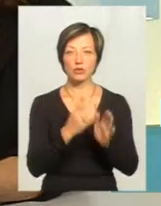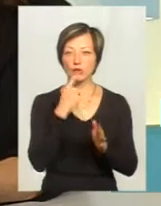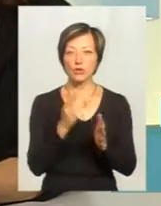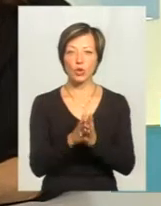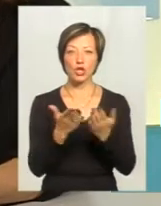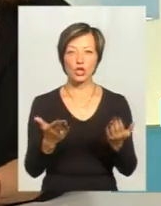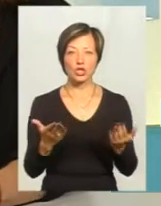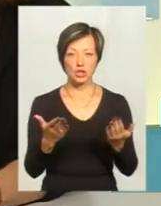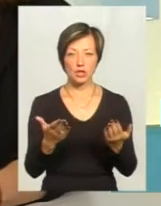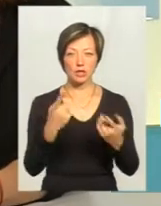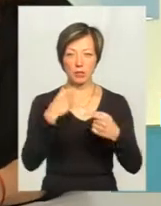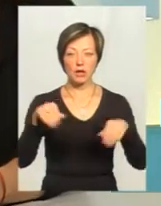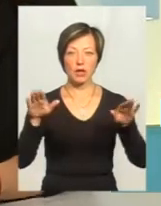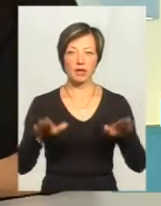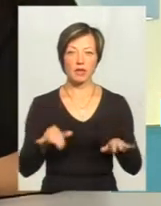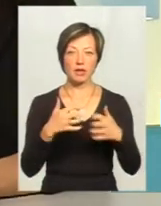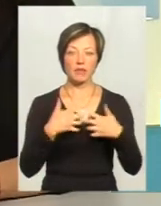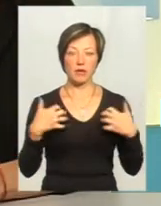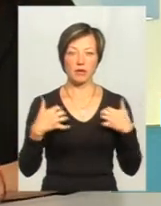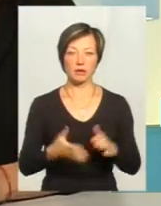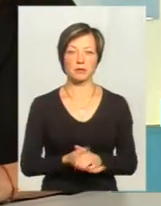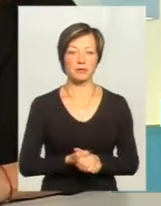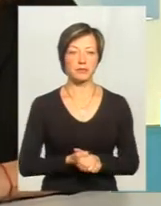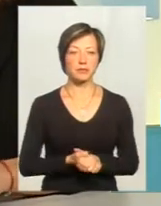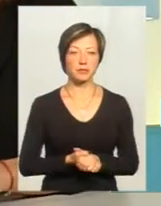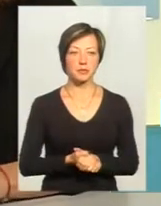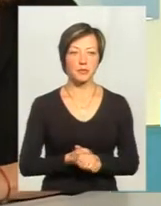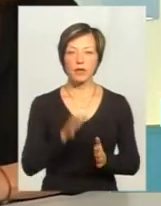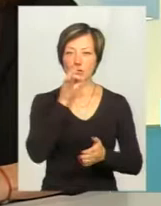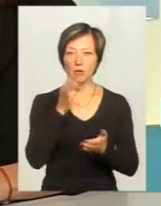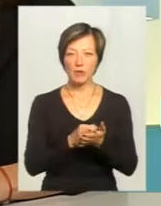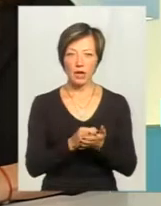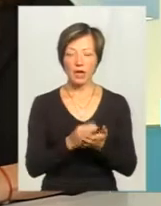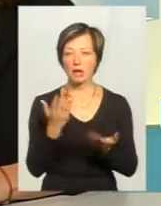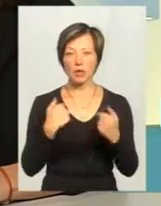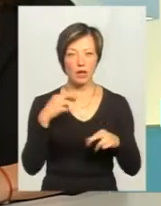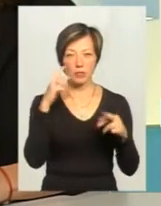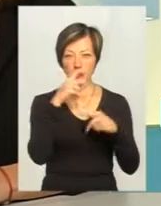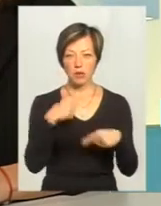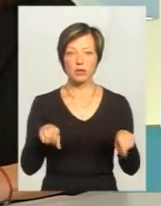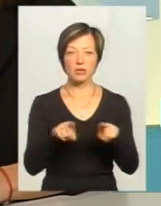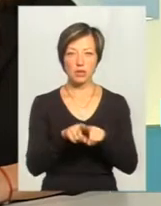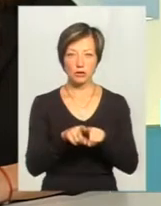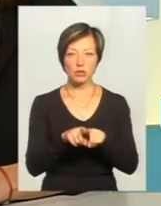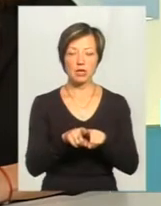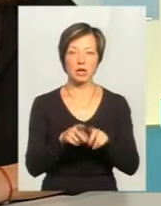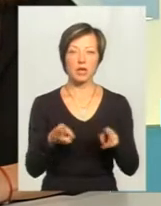птахів і звірів. Там відповідальність, якщо мені не зраджує пам'ять, також передбачена кримінальна відповідальність